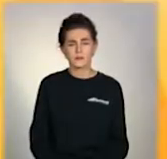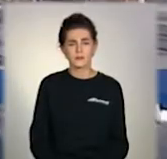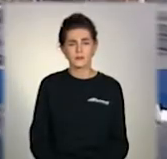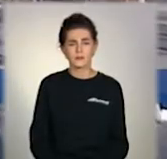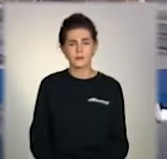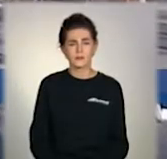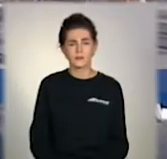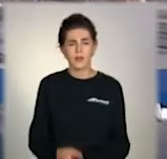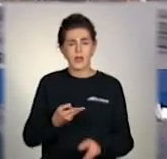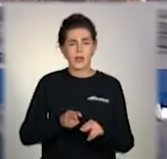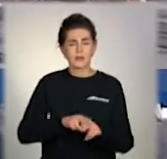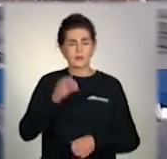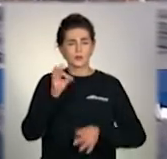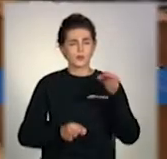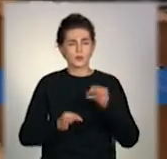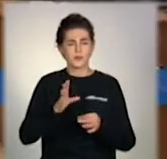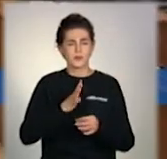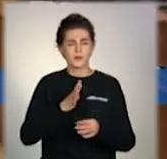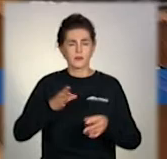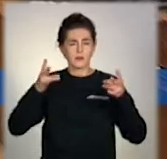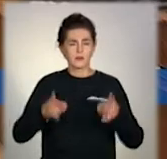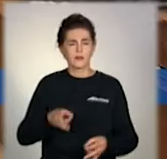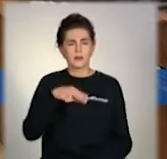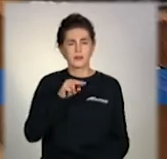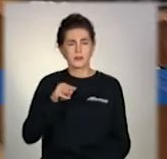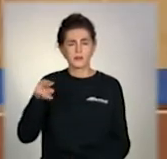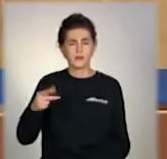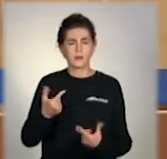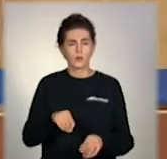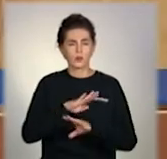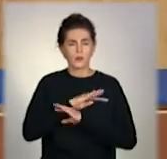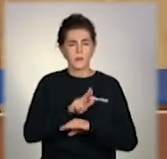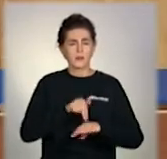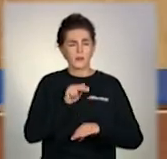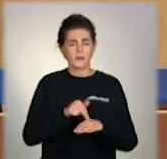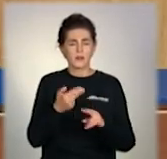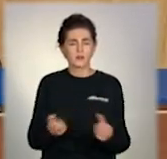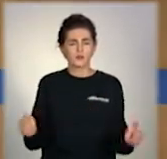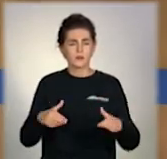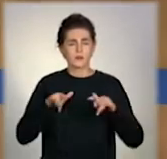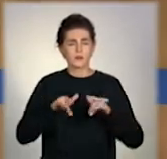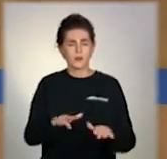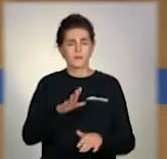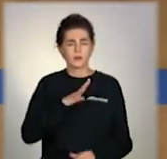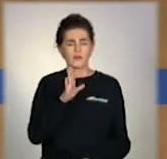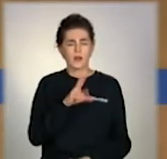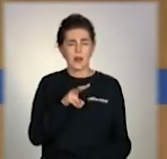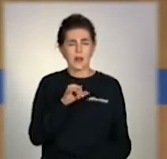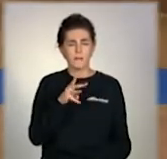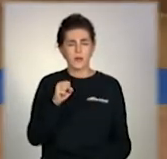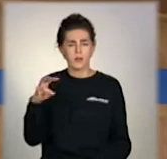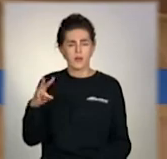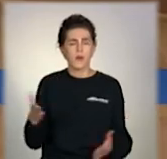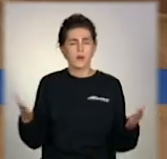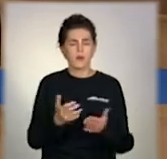Судять за скоєння ДТП, в якій загинув поліцейський. Засідання у справі відбулося у Лимані, який